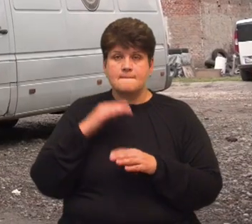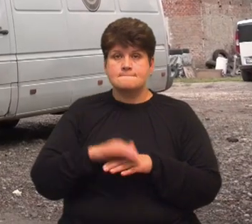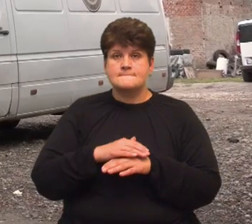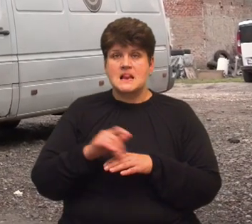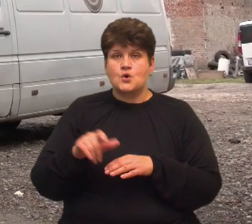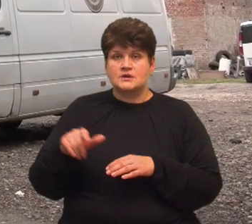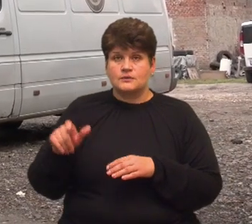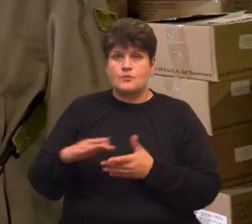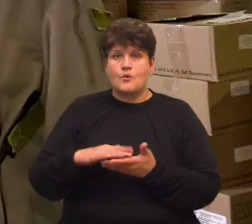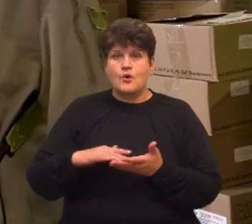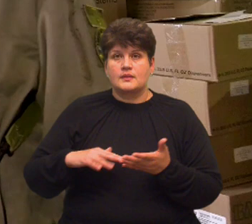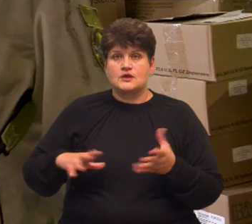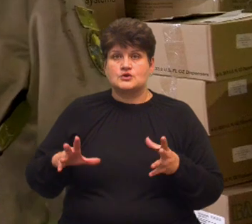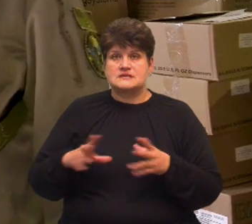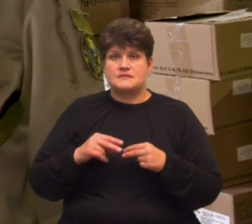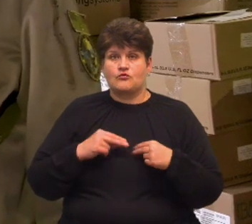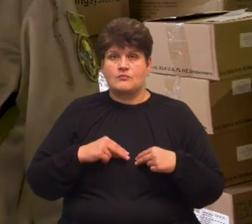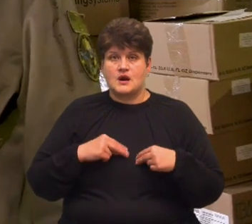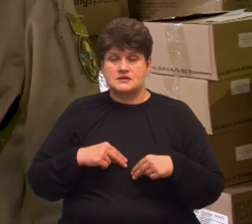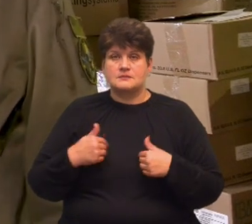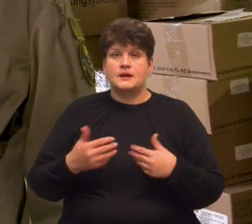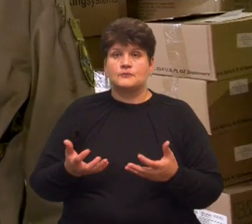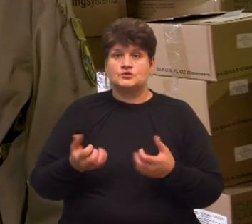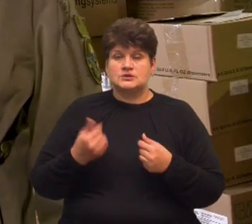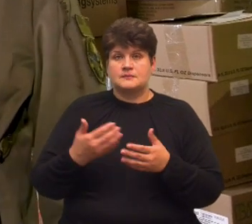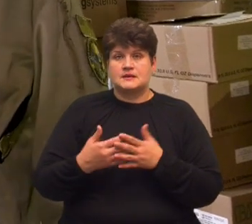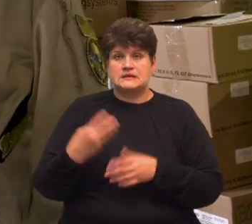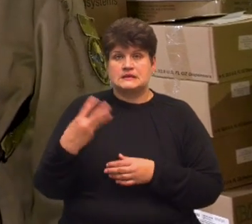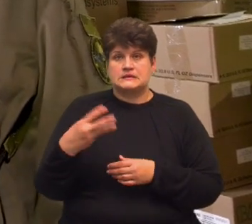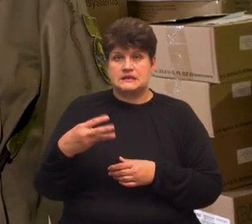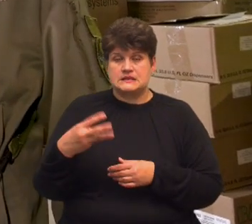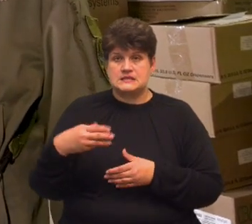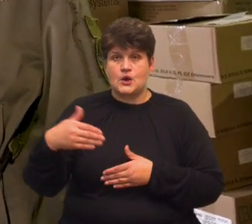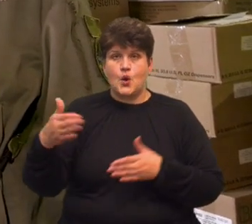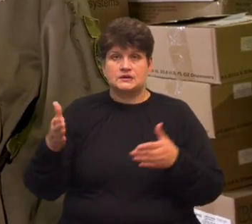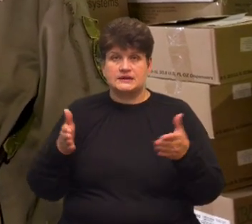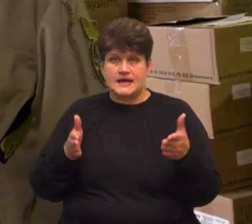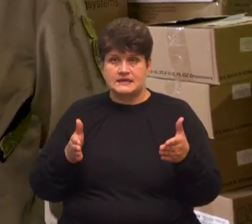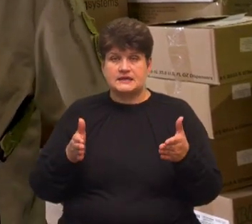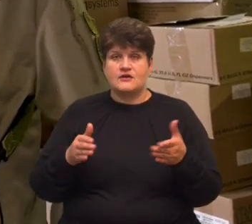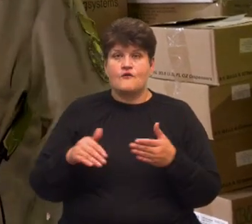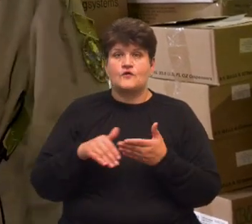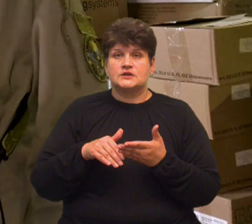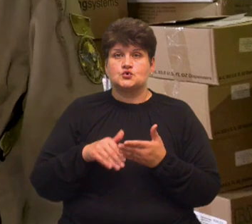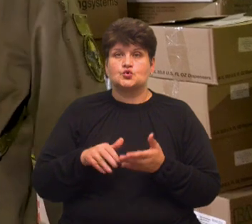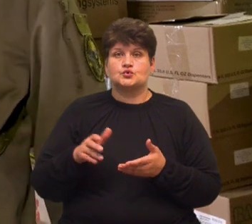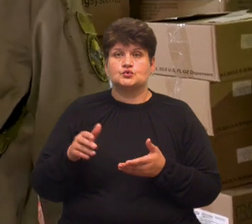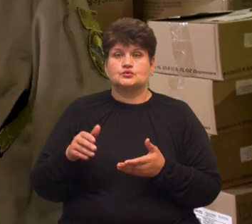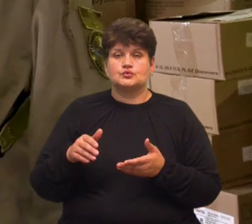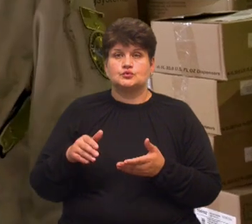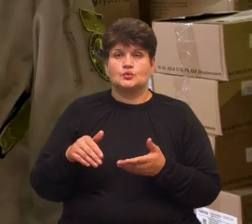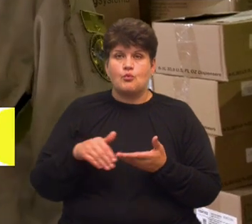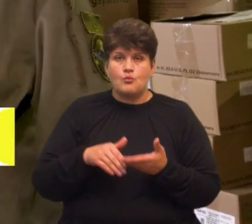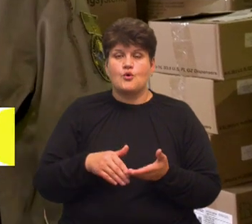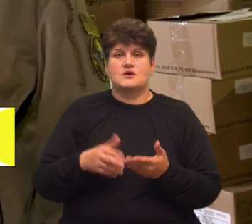співпрацю. Ми від них отримали біля 30 контейнерів волонтерської допомоги. Зараз ще два контейнери